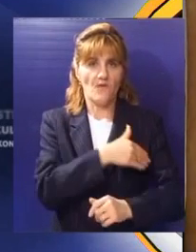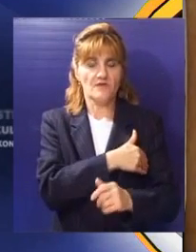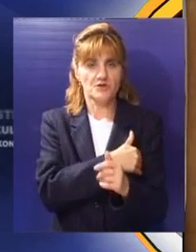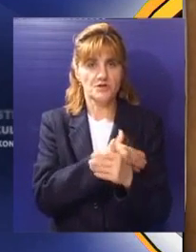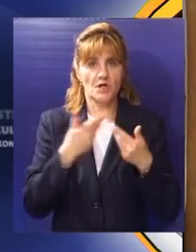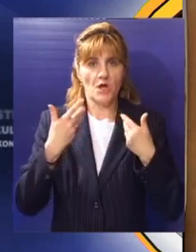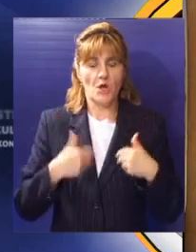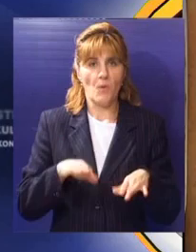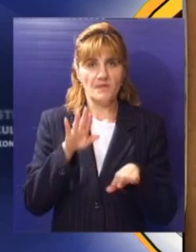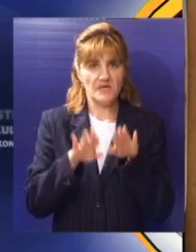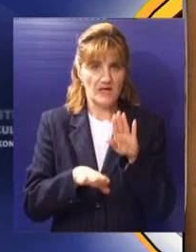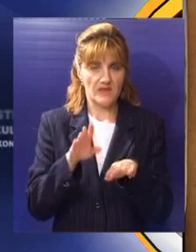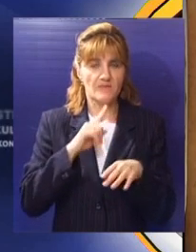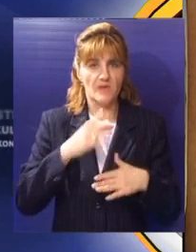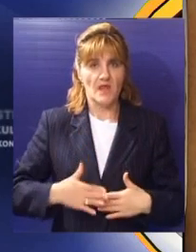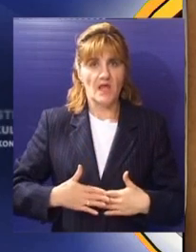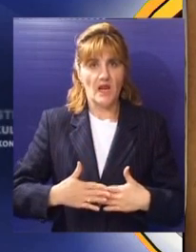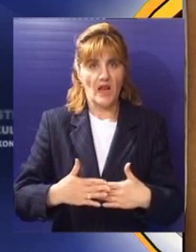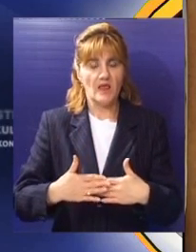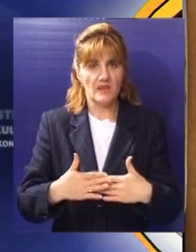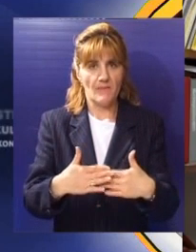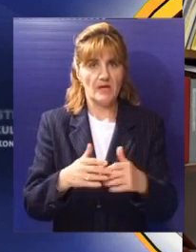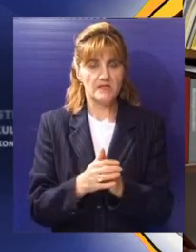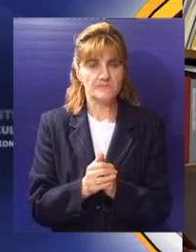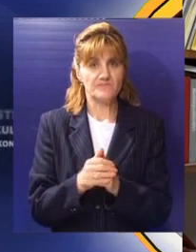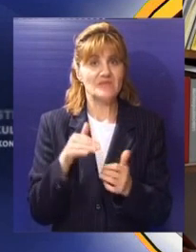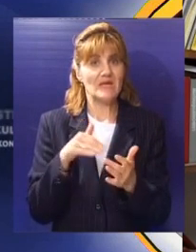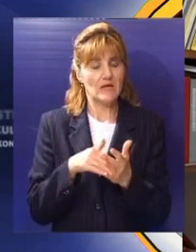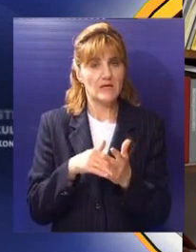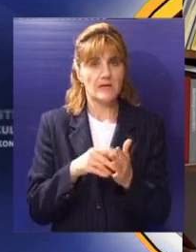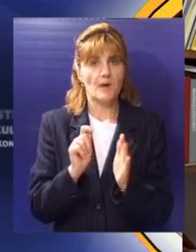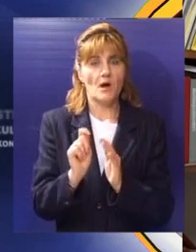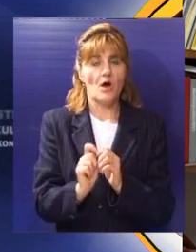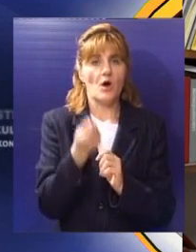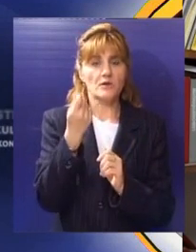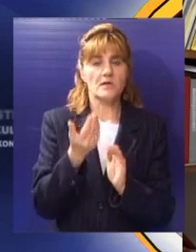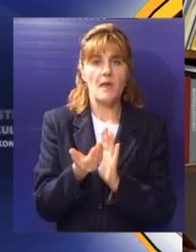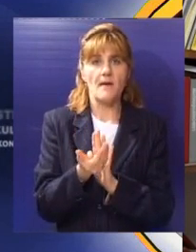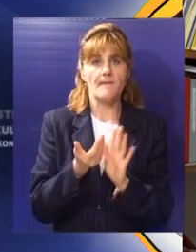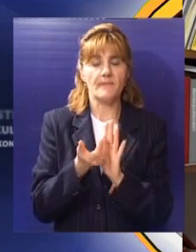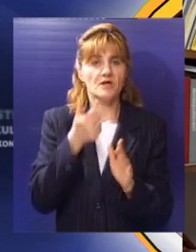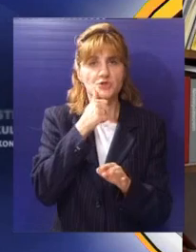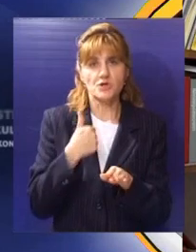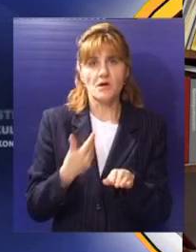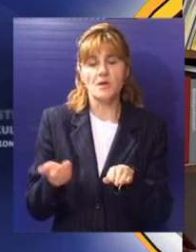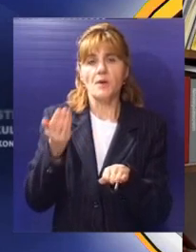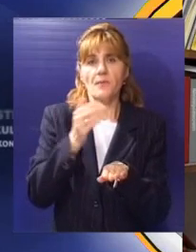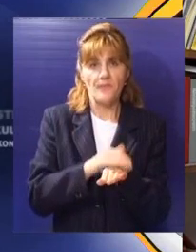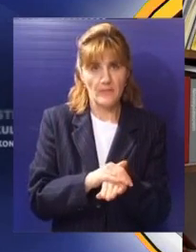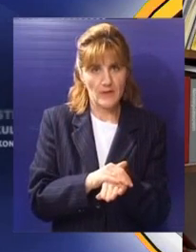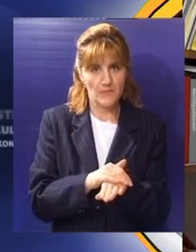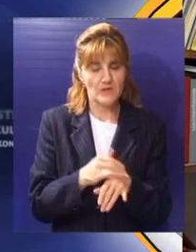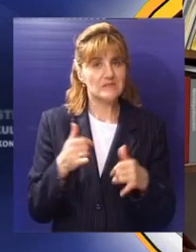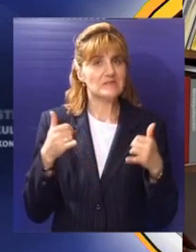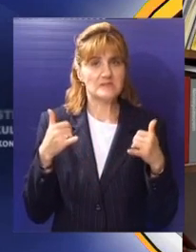povišena telesna temperatura, gubitak telesne težine kao i nadimanje. Treba otkriti bolest pre ispoljavanja, odnosno pre pojave simptoma.